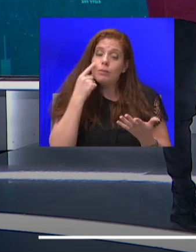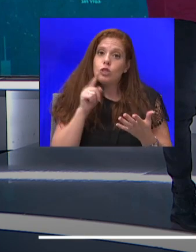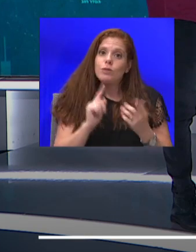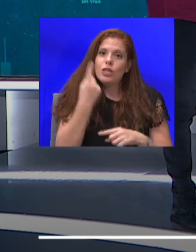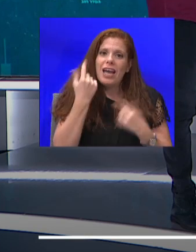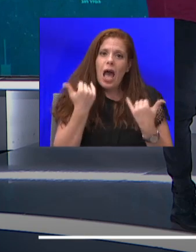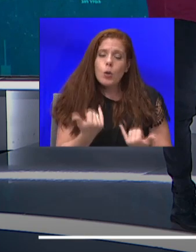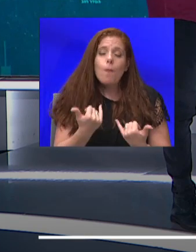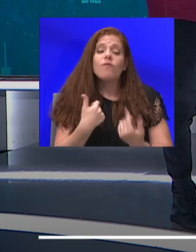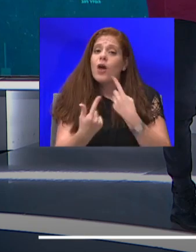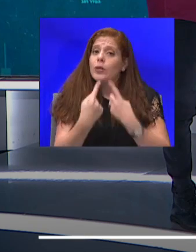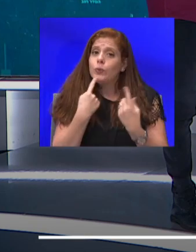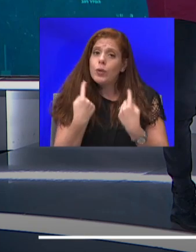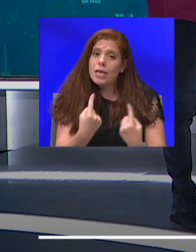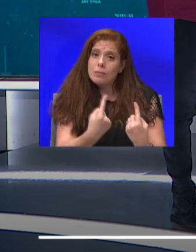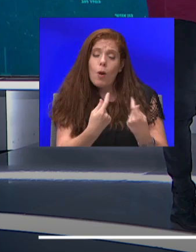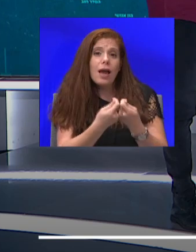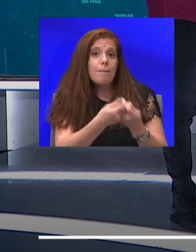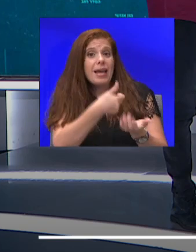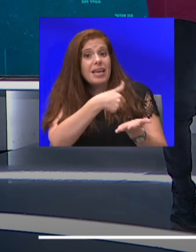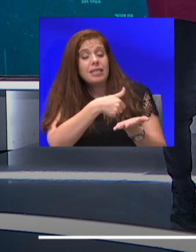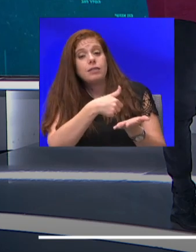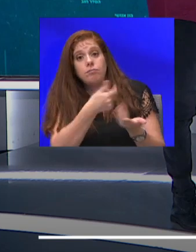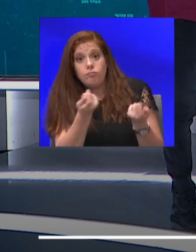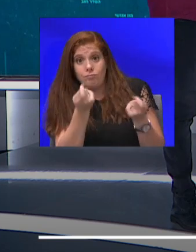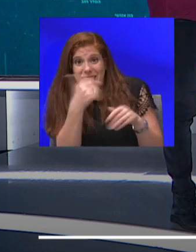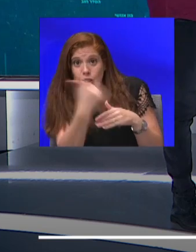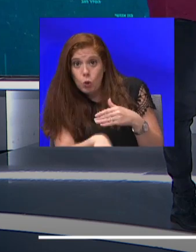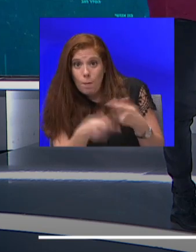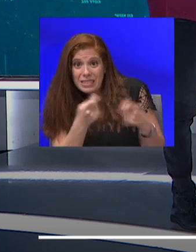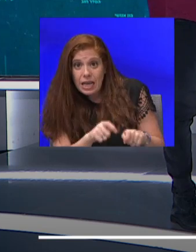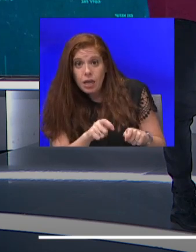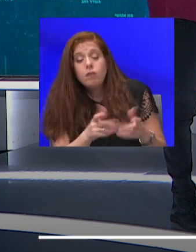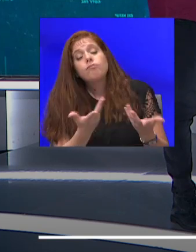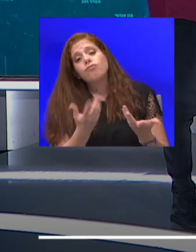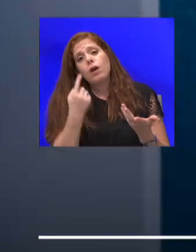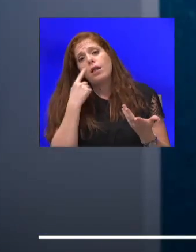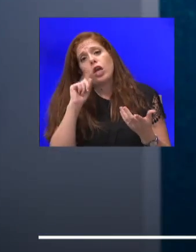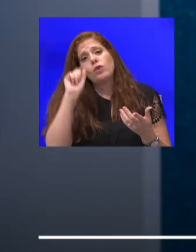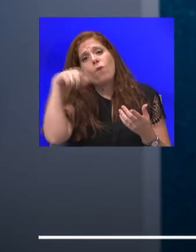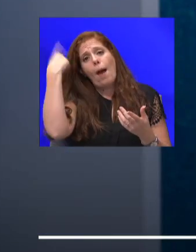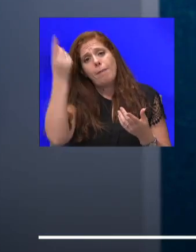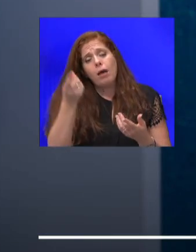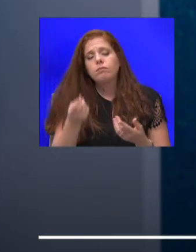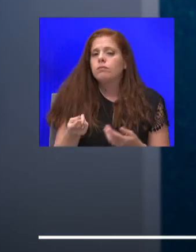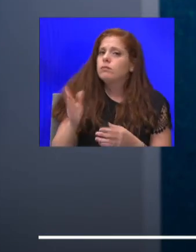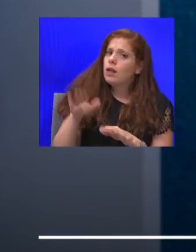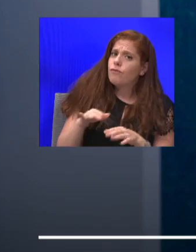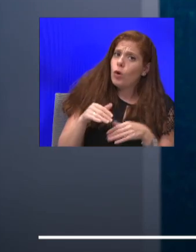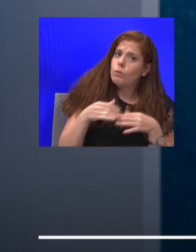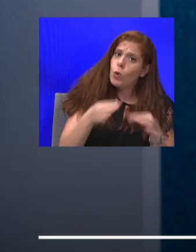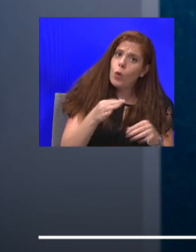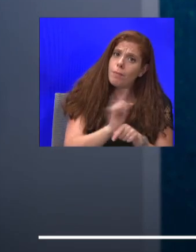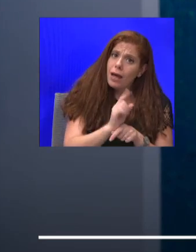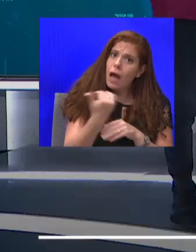לגבי המשכת יעמין הסגר ידחה לשבוע הבא. תראי, לפחות הם לא דוחים את זה לרגע האחרון, גיליקון, אני חייב להגיד שלפחות זה